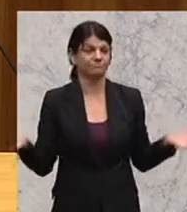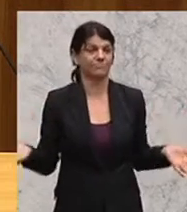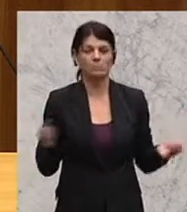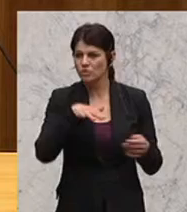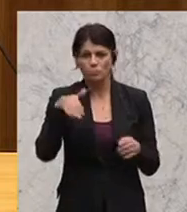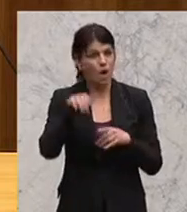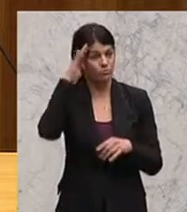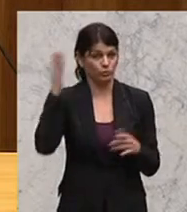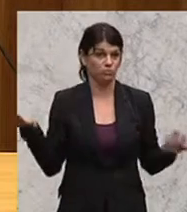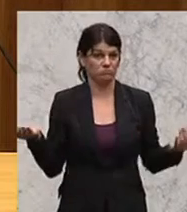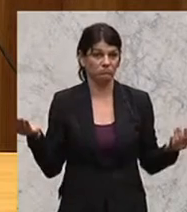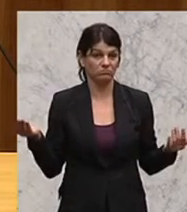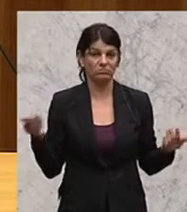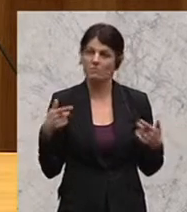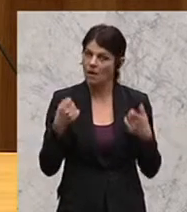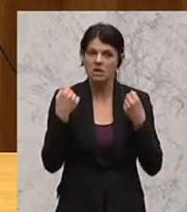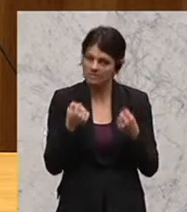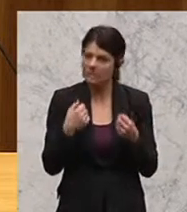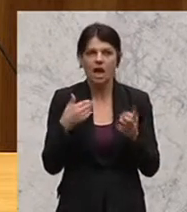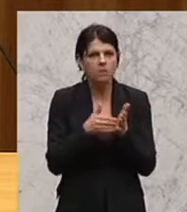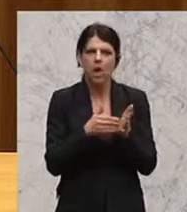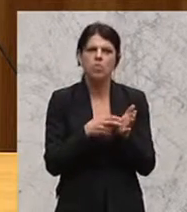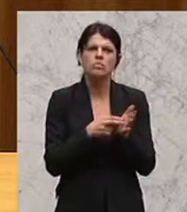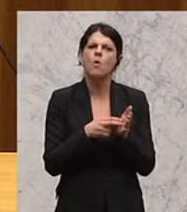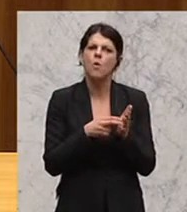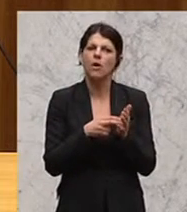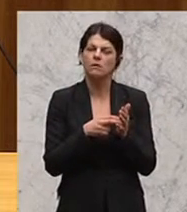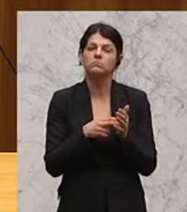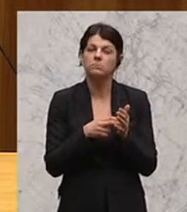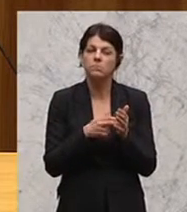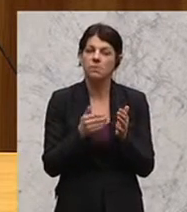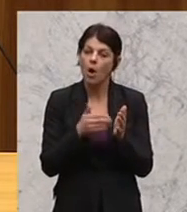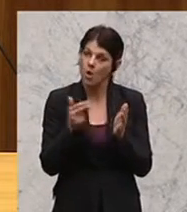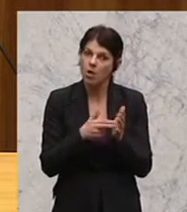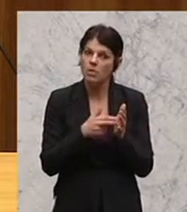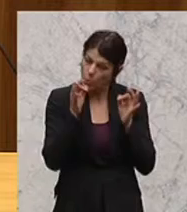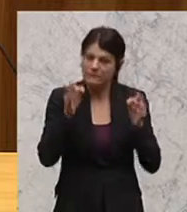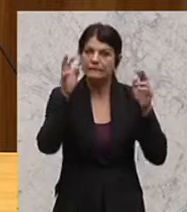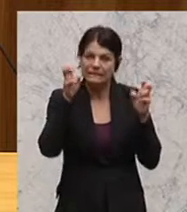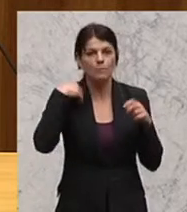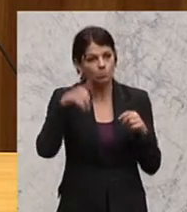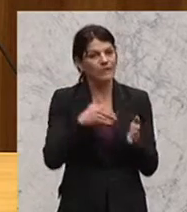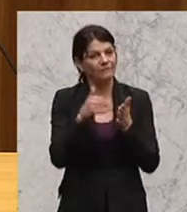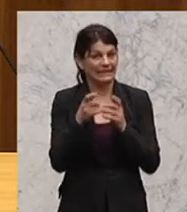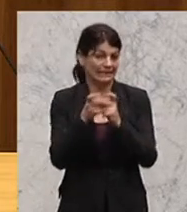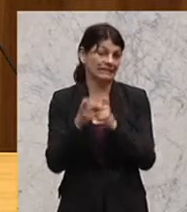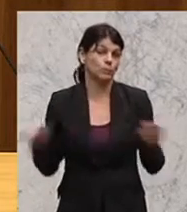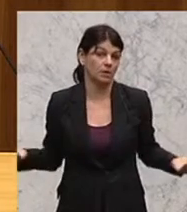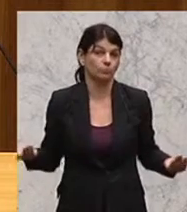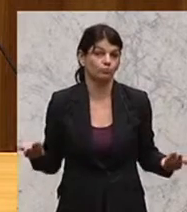sein. Hier hätten wir mit Sicherheit auch noch einen guten Bedarf oder ein gutes Thema, das wir weiter diskutieren können.